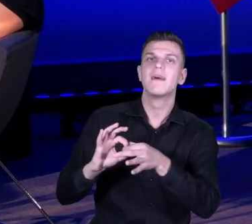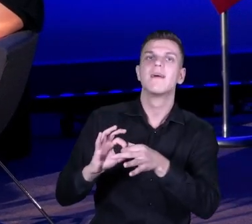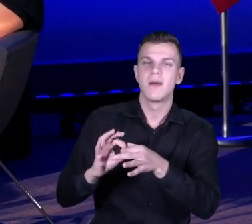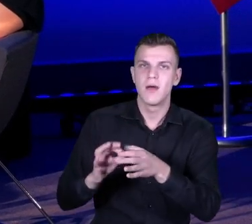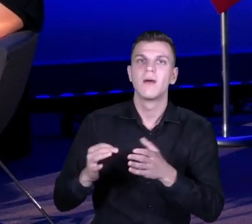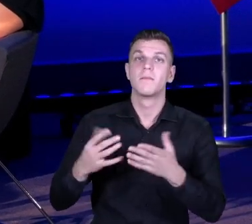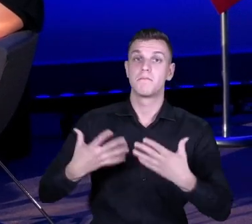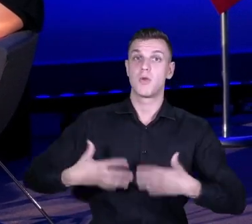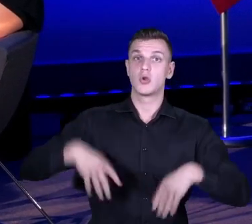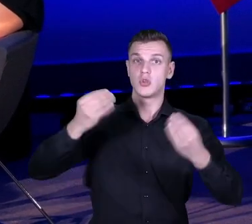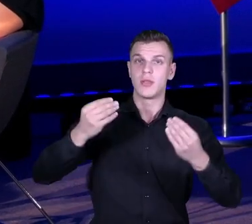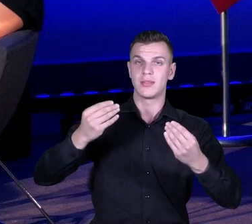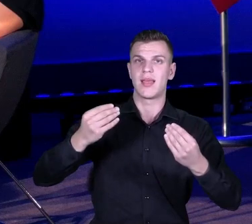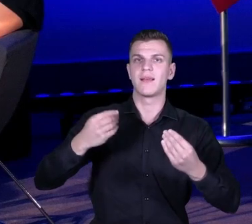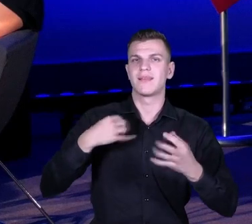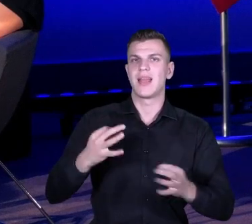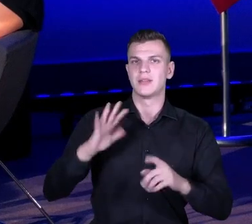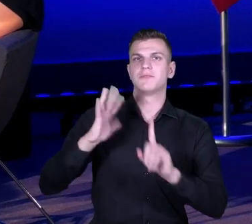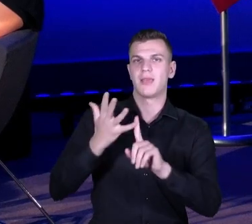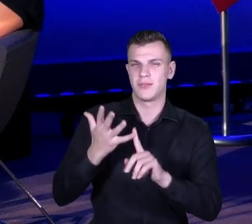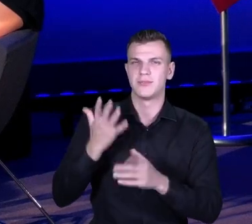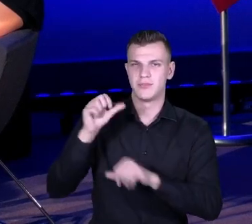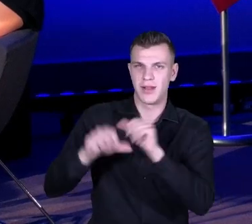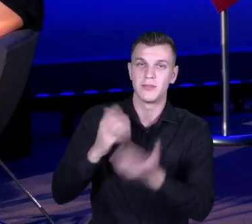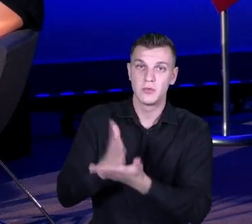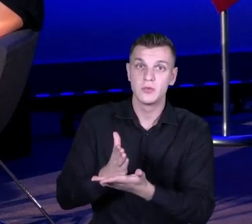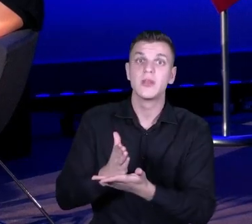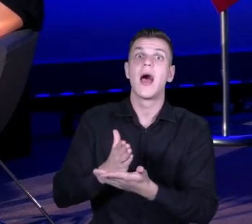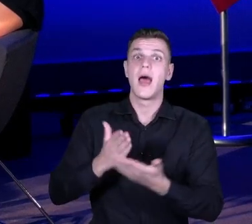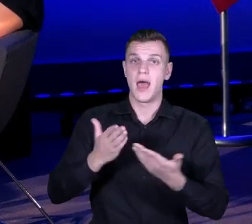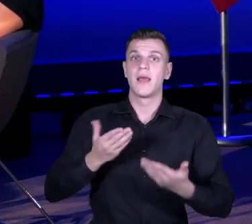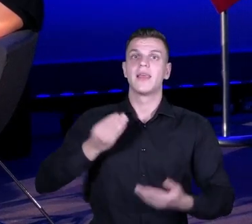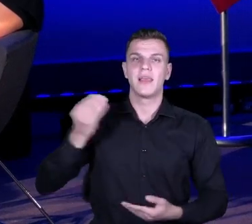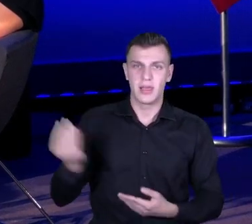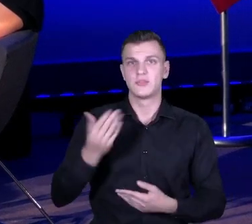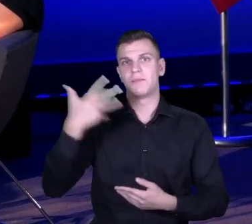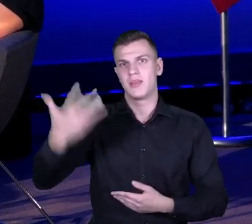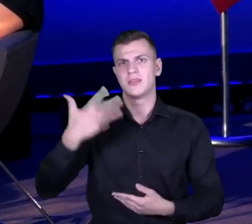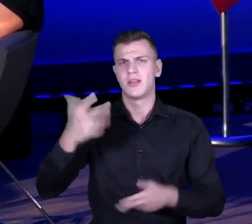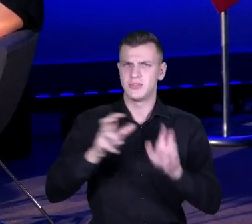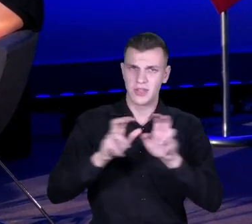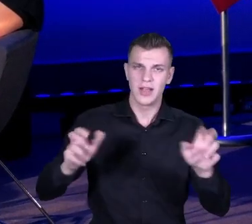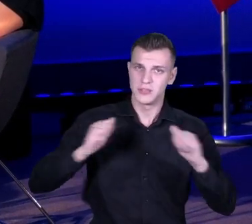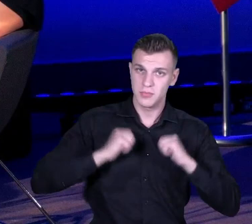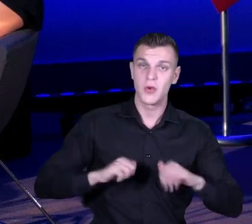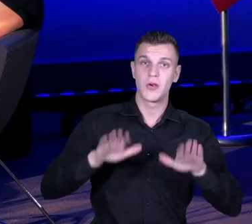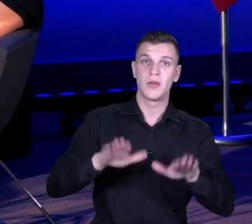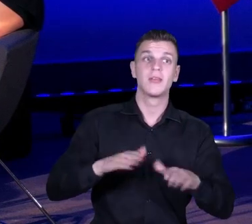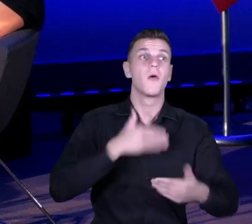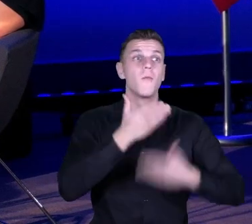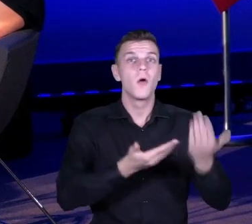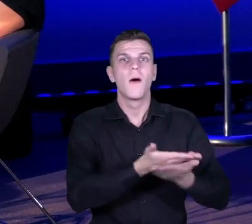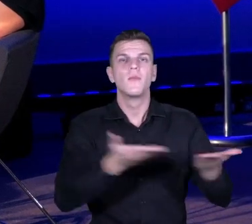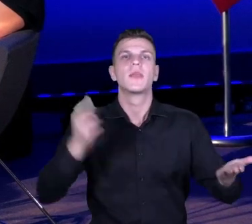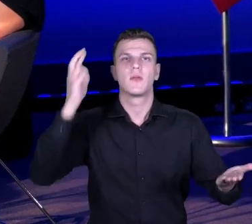jeszcze z pięć lat i podejrzewam, że wtedy będzie całkiem spora grupa ludzi, która będzie rozumiała, po co jest w szkole